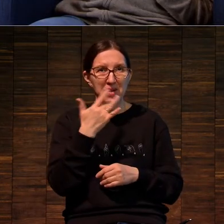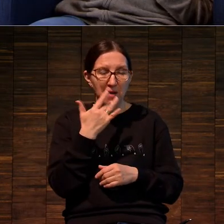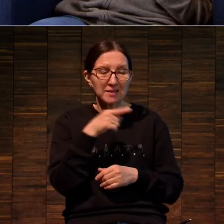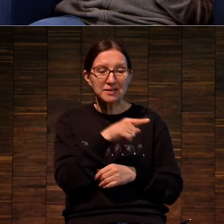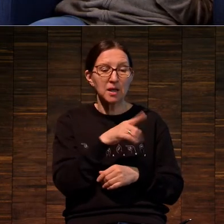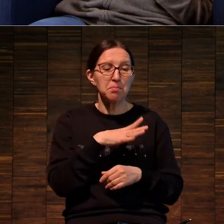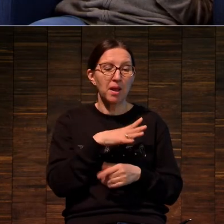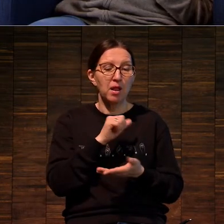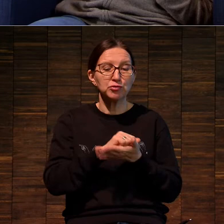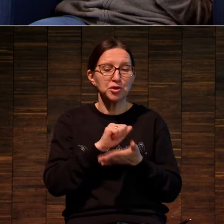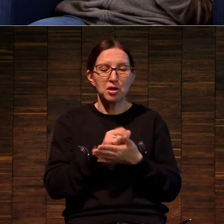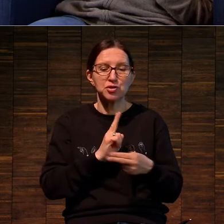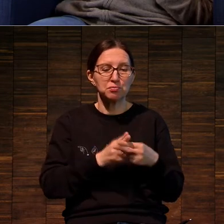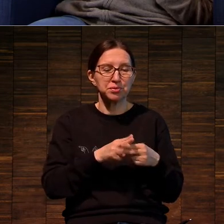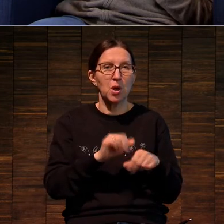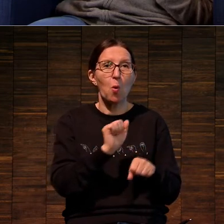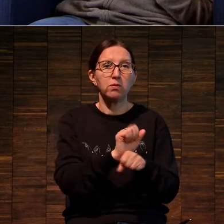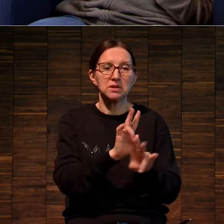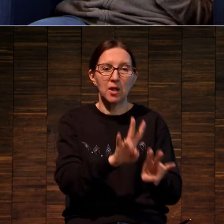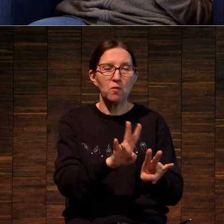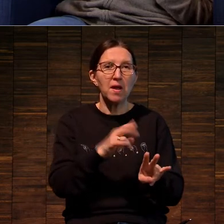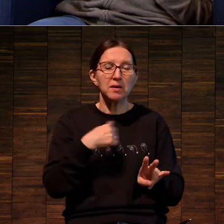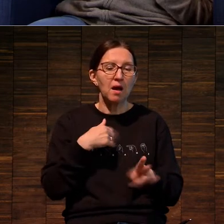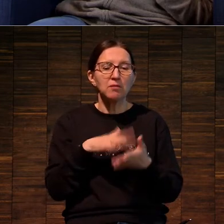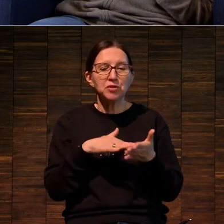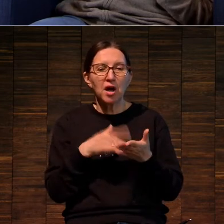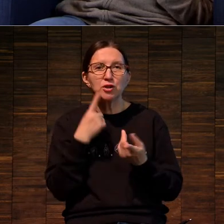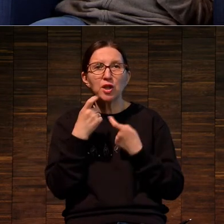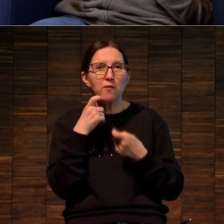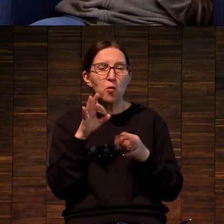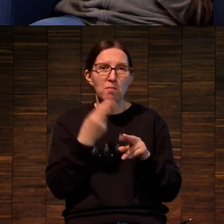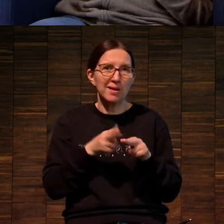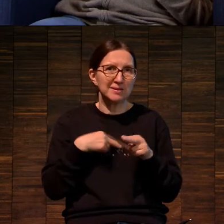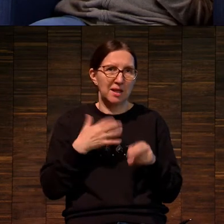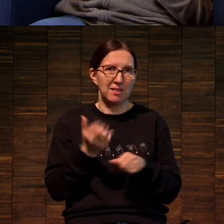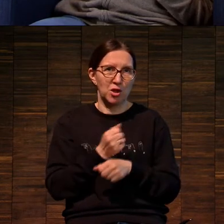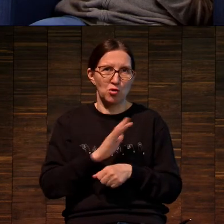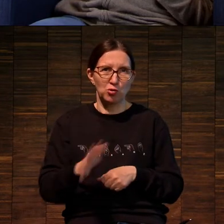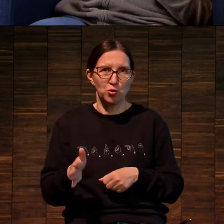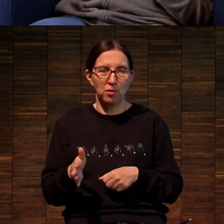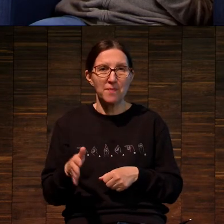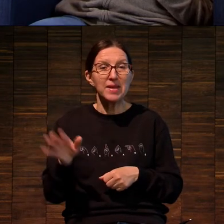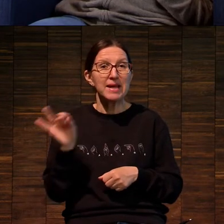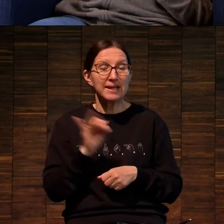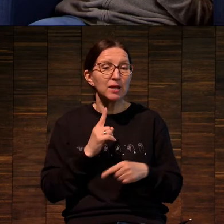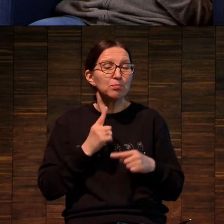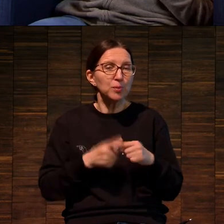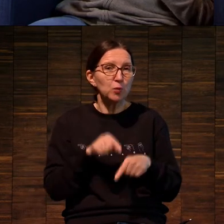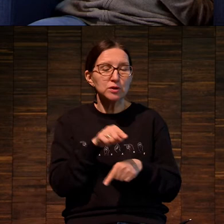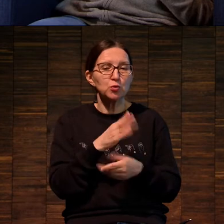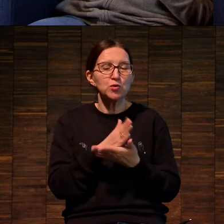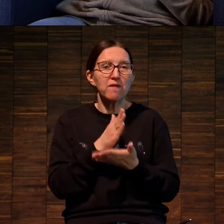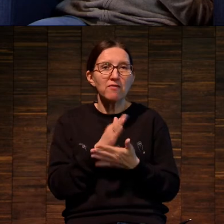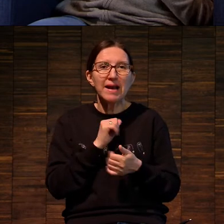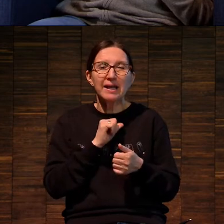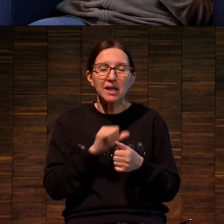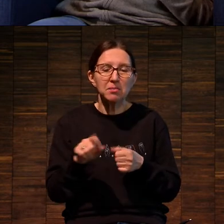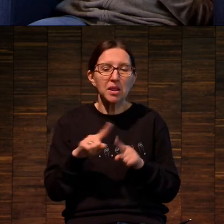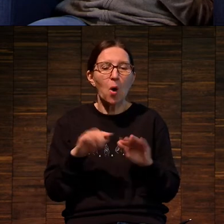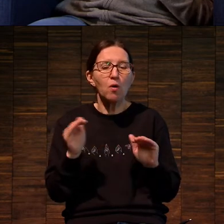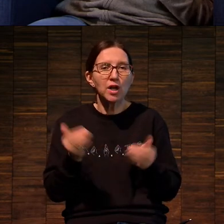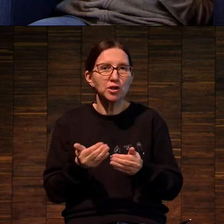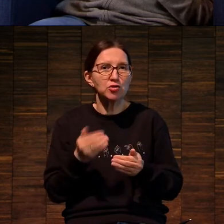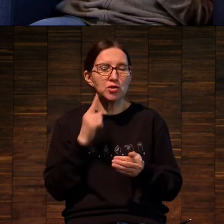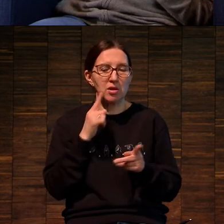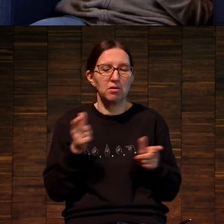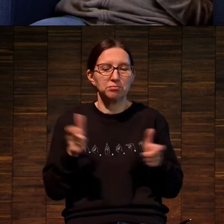тираж был остановлен или что-то произошло. Я просто не нашел информацию про это. При том, что существуют именно ограниченные,